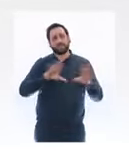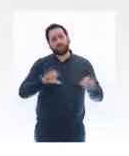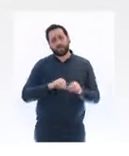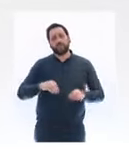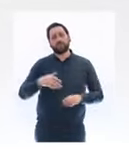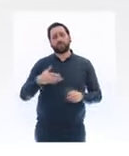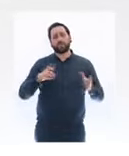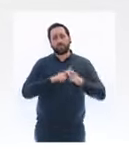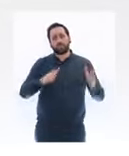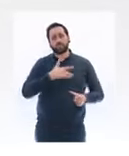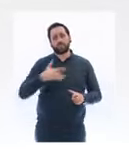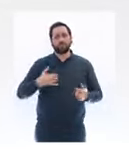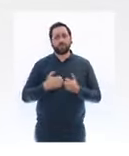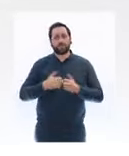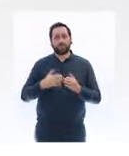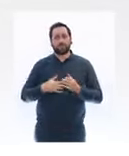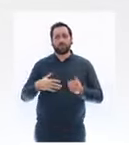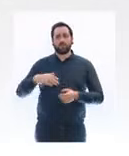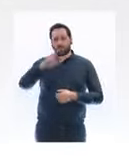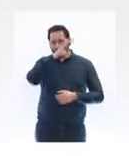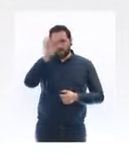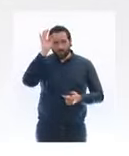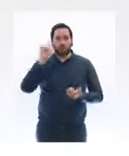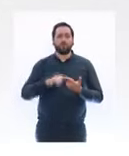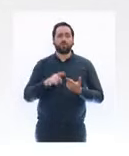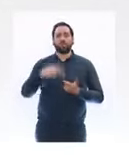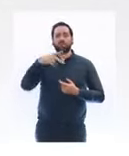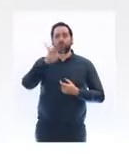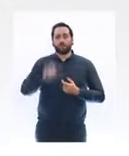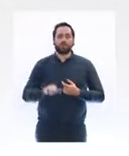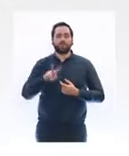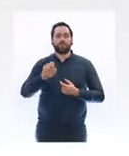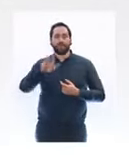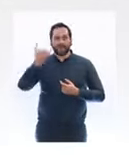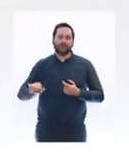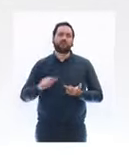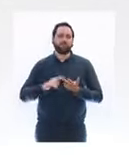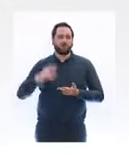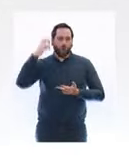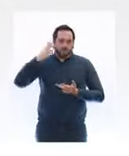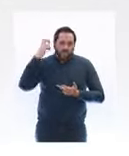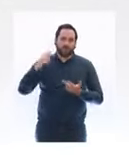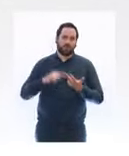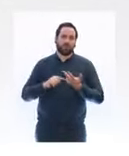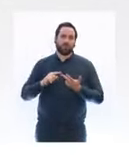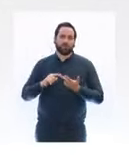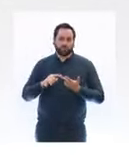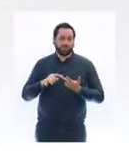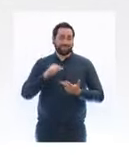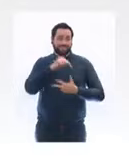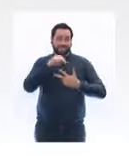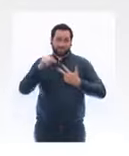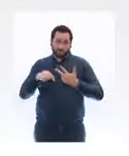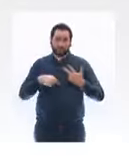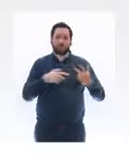je pense à Clermont-Ferrand, je pense au Puy-en-Velay, je pense à Angers où des lits classiquement dédiés à d'autres types de prise en